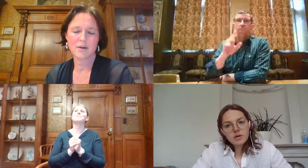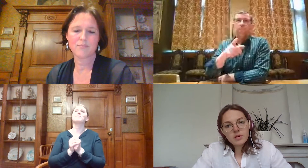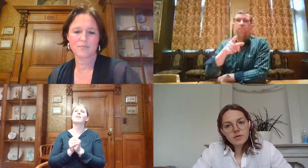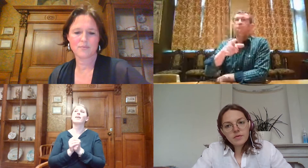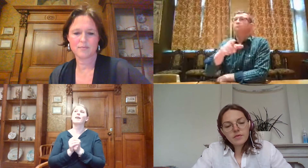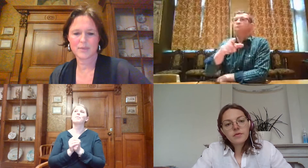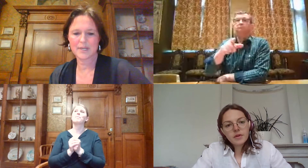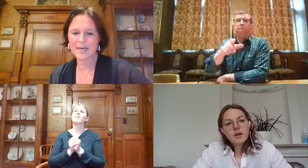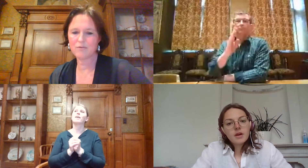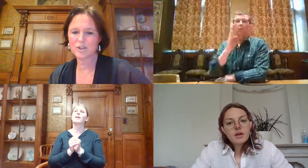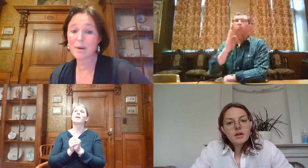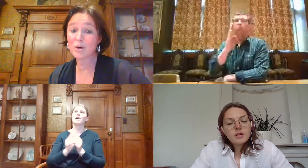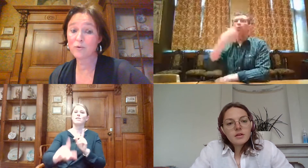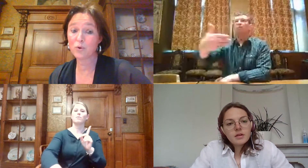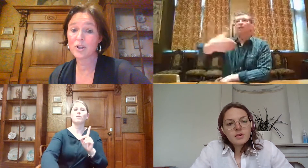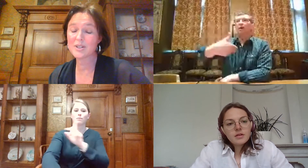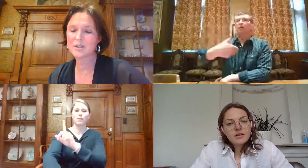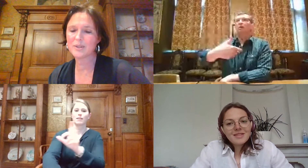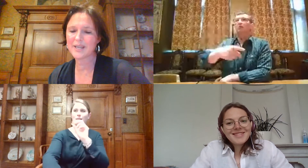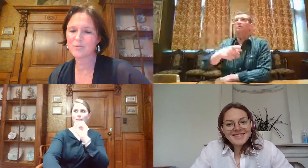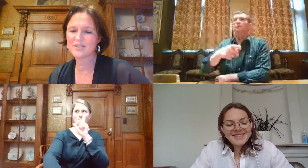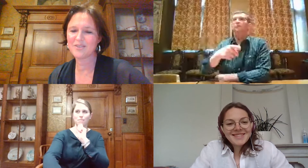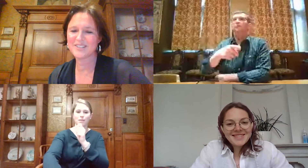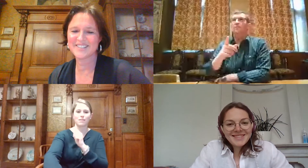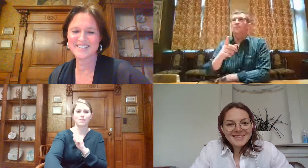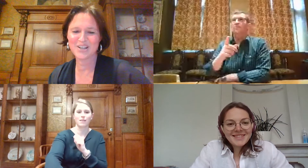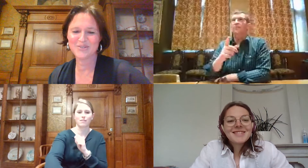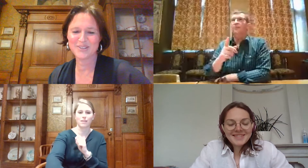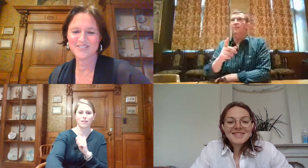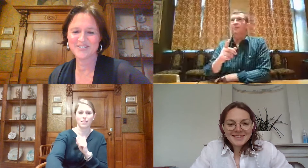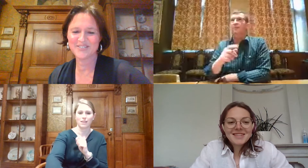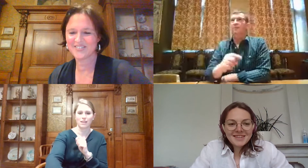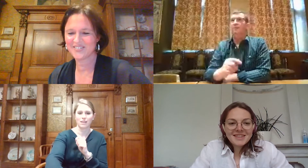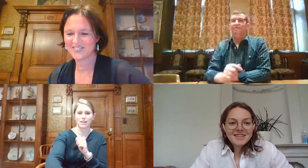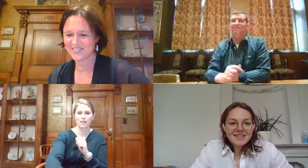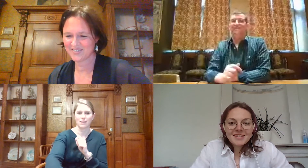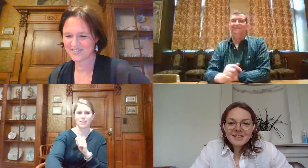aanvullen. Ja. Ik eventjes mijn microfoon uitzetten, want Gerrie wil eventjes iets aanvullen.